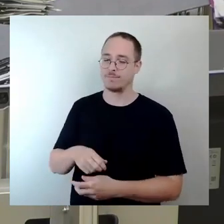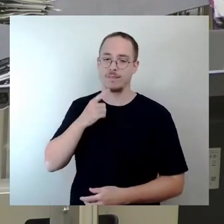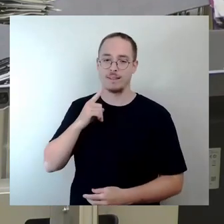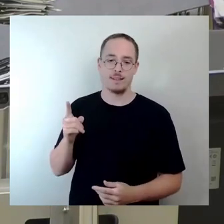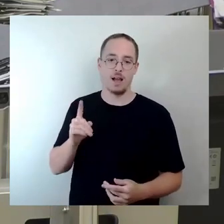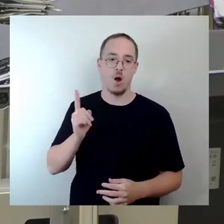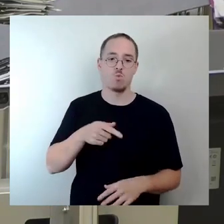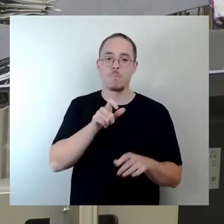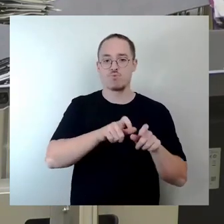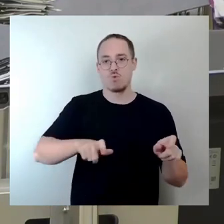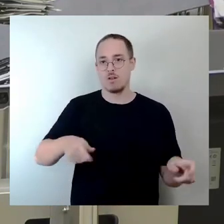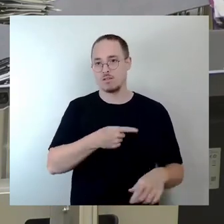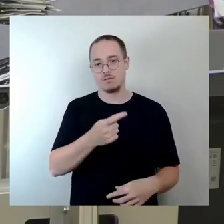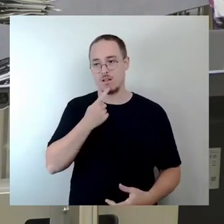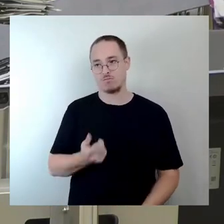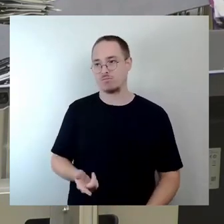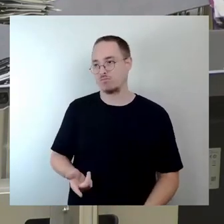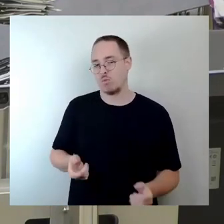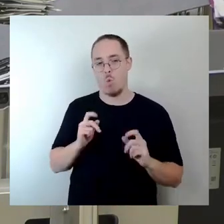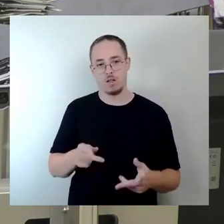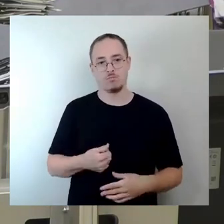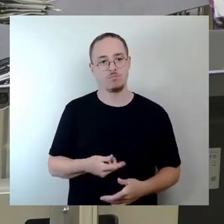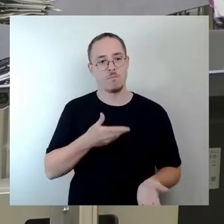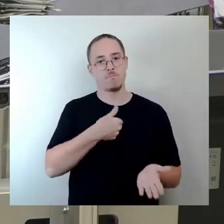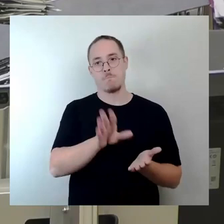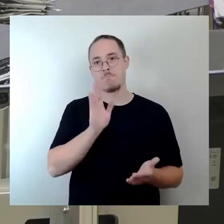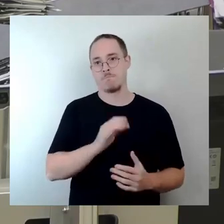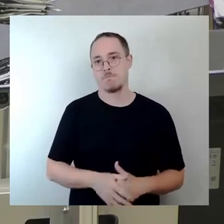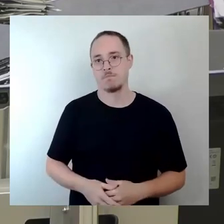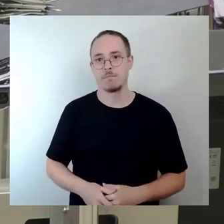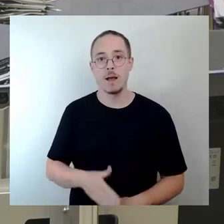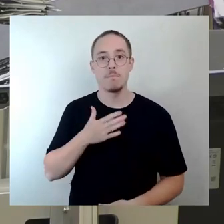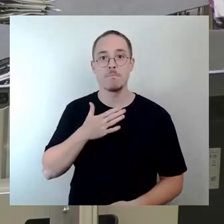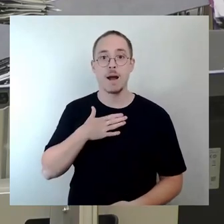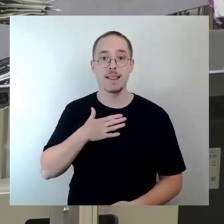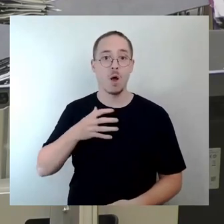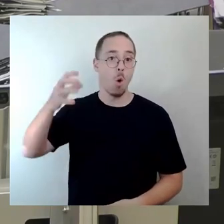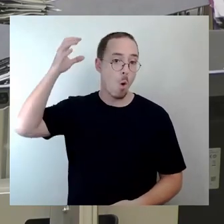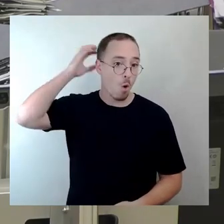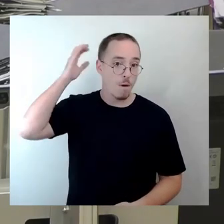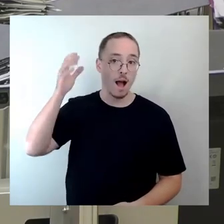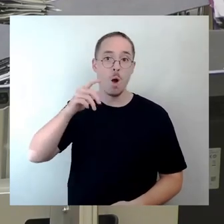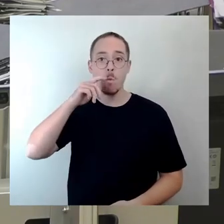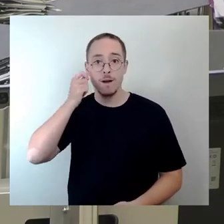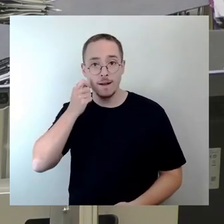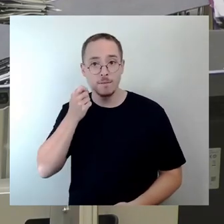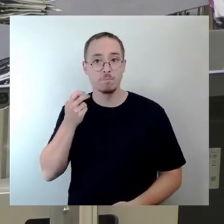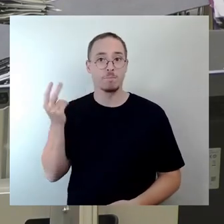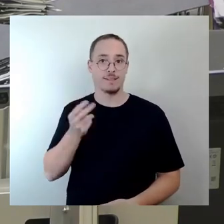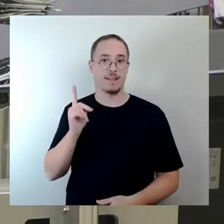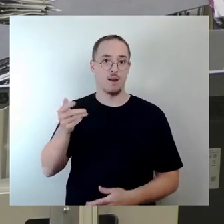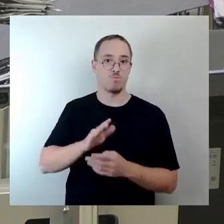Schwiegereltern, die sind beteüber 80, die waren nie war so schief, die sind noch ein bisschen älter als der Steffen, kleines bisschen, so,